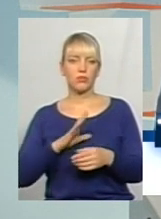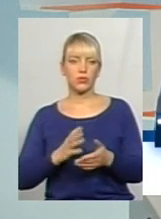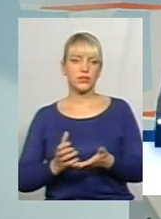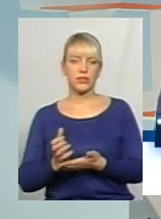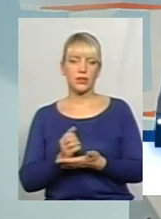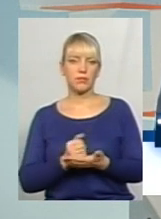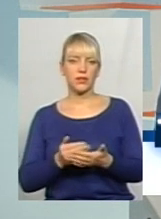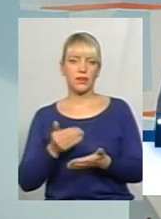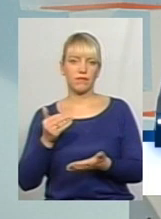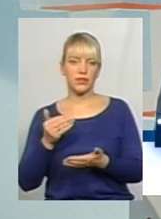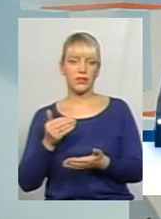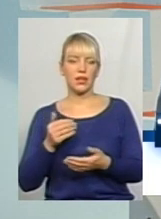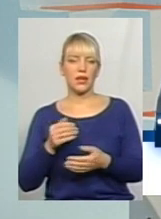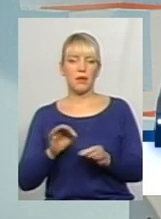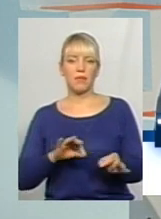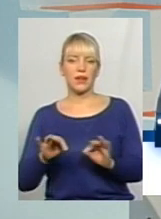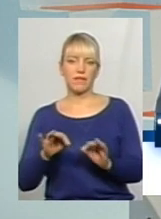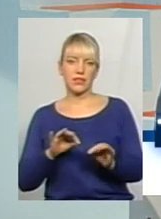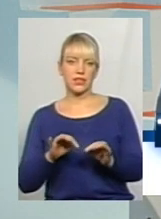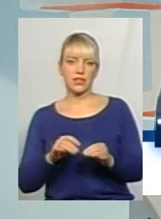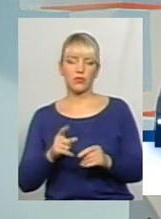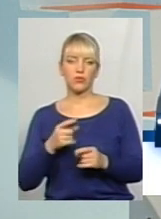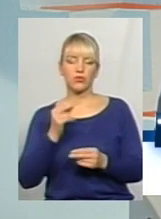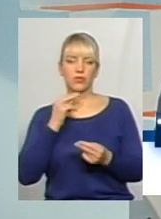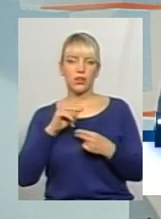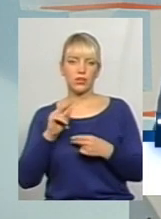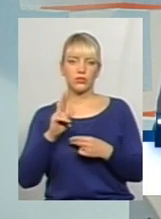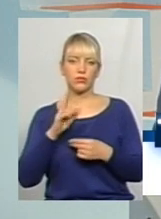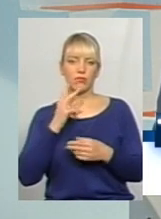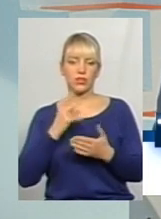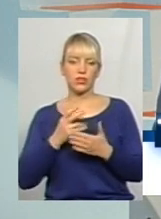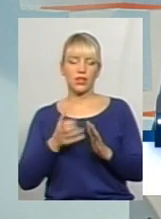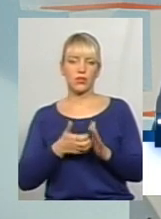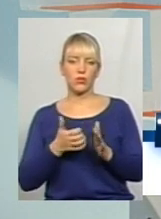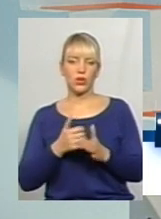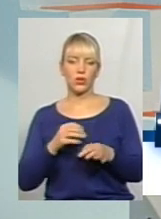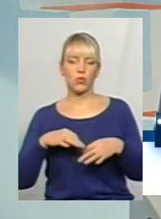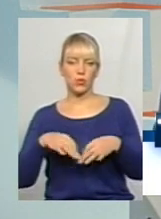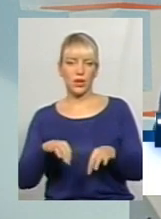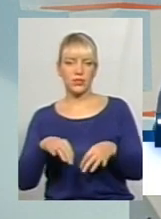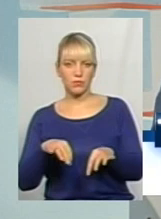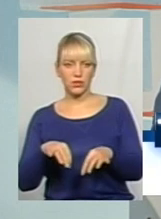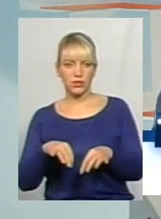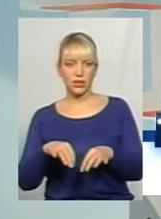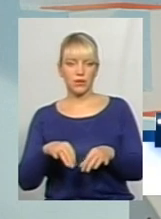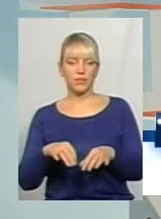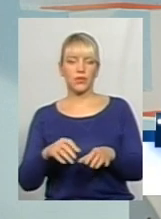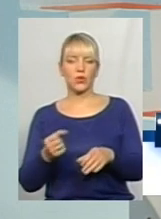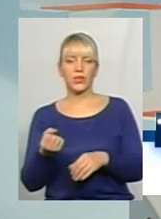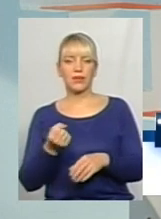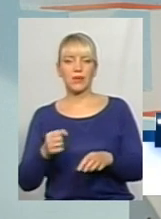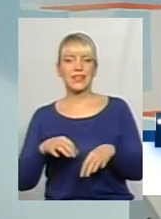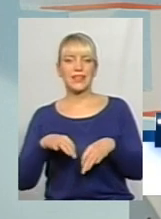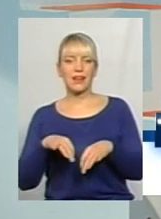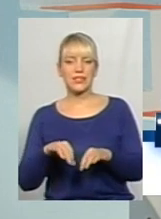від перевізників безпосередньо, тому що найкраще, хто бачить, недоліки в утриманні транспорту,